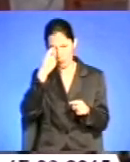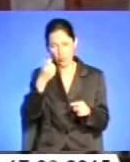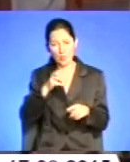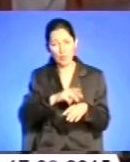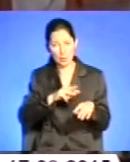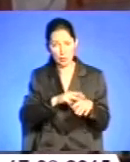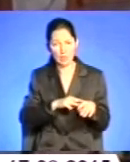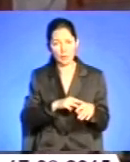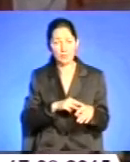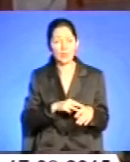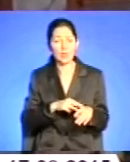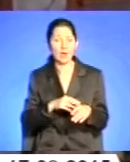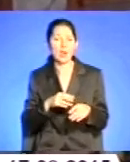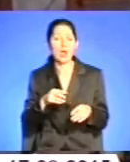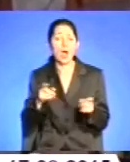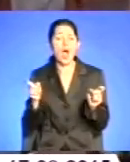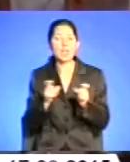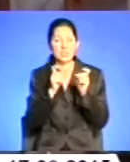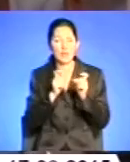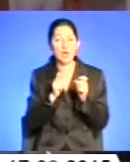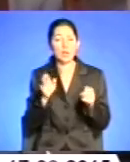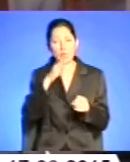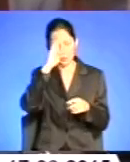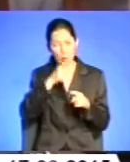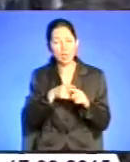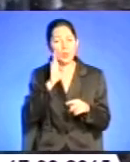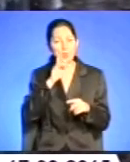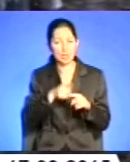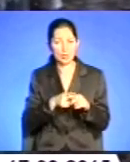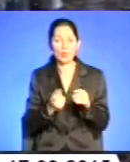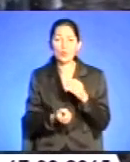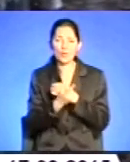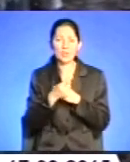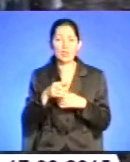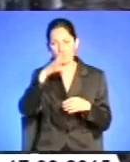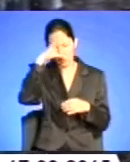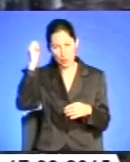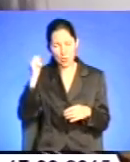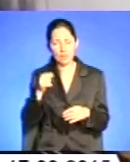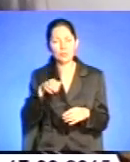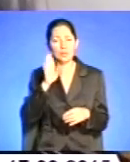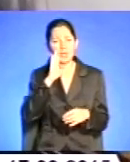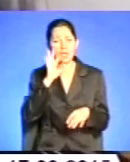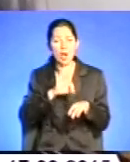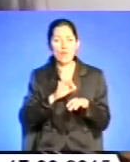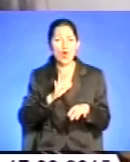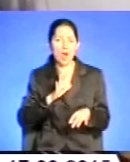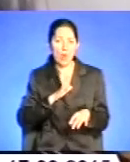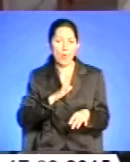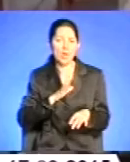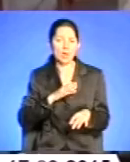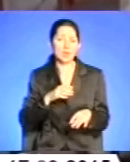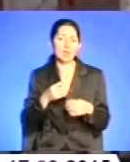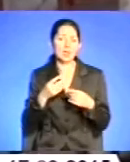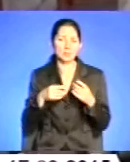між ним та сестрою виник вночі. Хвора своїми стогонами заважала йому відпочивати. Тоді він вирішив втихомирити її.